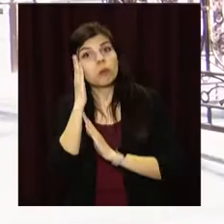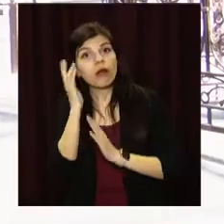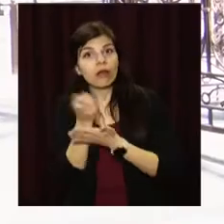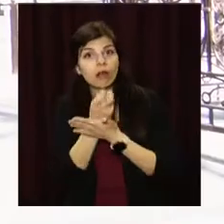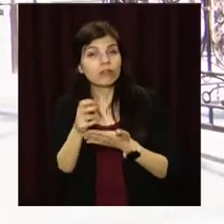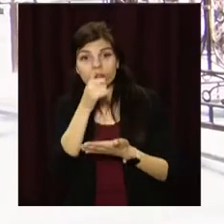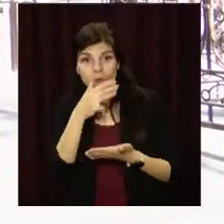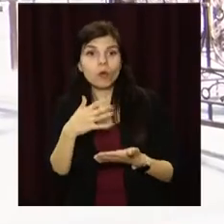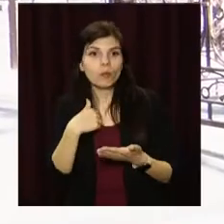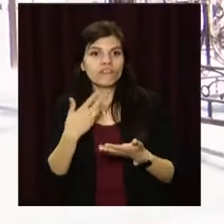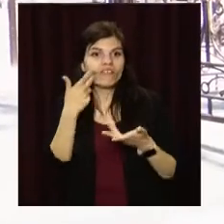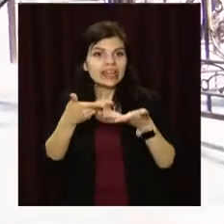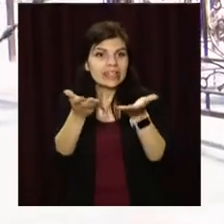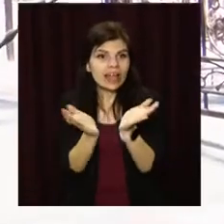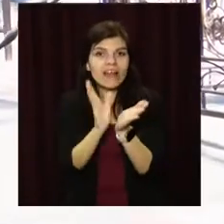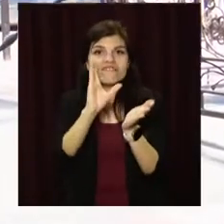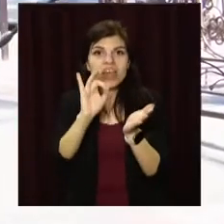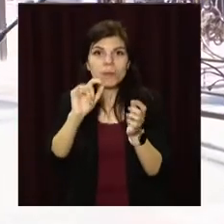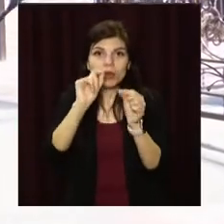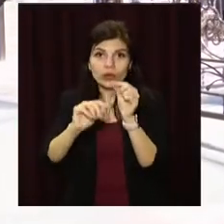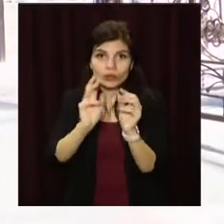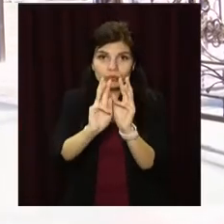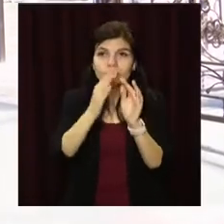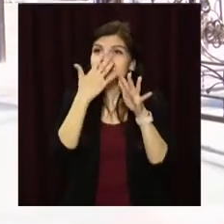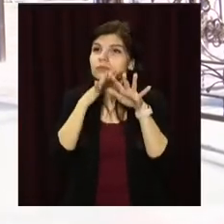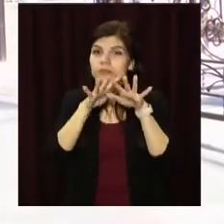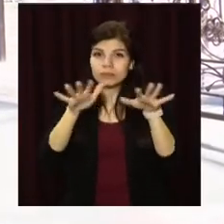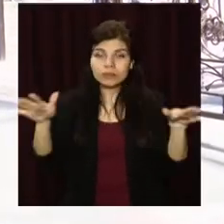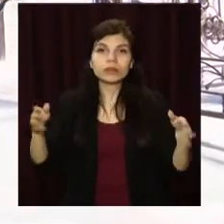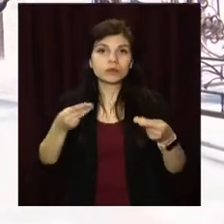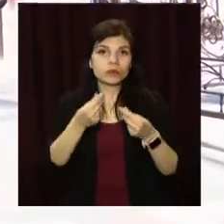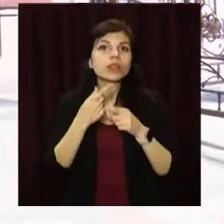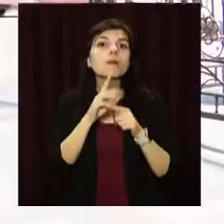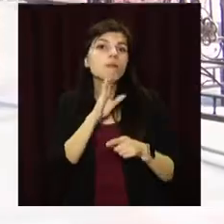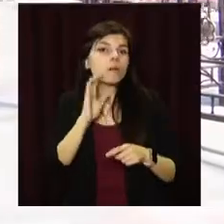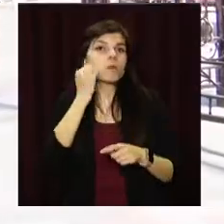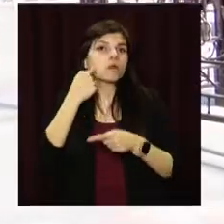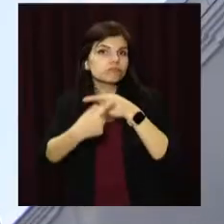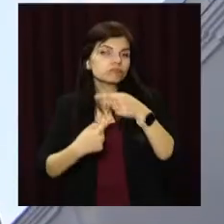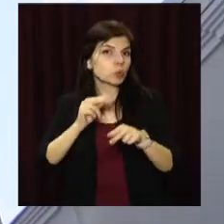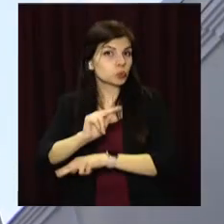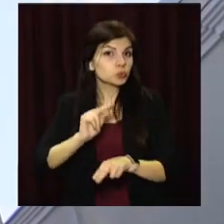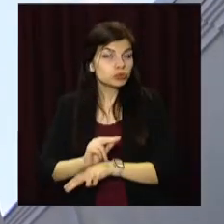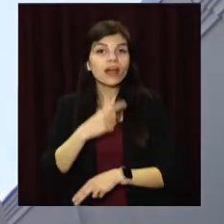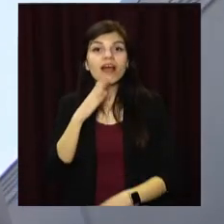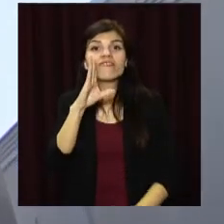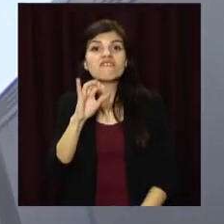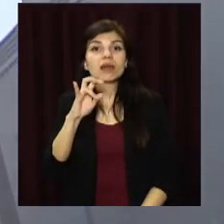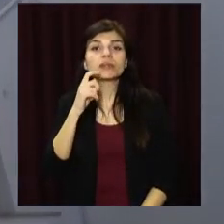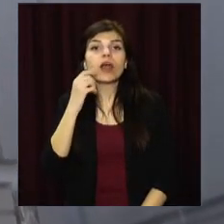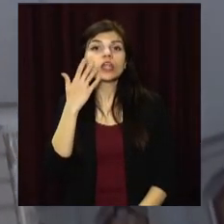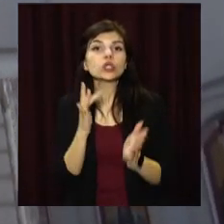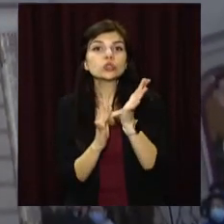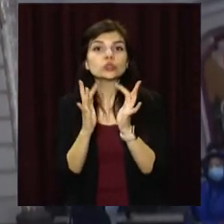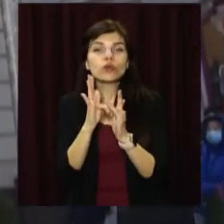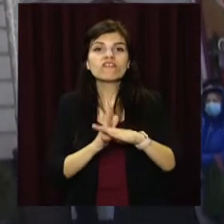брали в тарілочку і цю вербу палили. І отак нас мама і бабуся оптурювали. Саме з вербної неділі, дня, коли